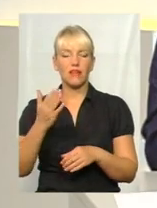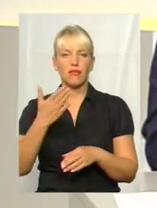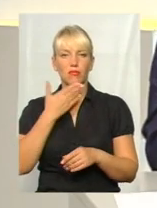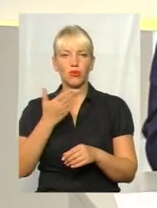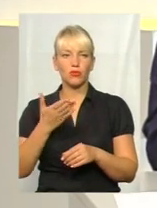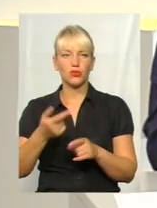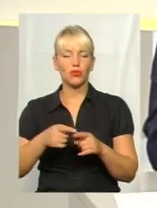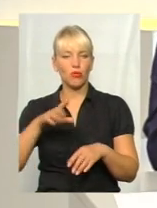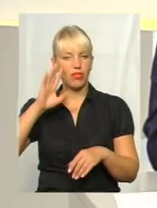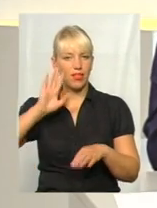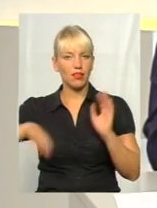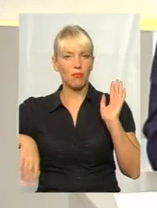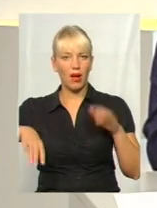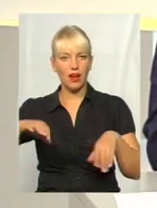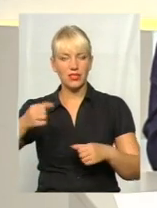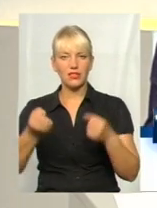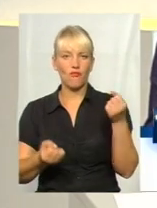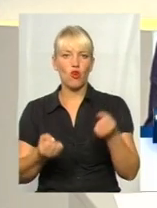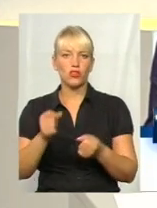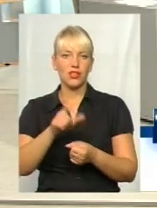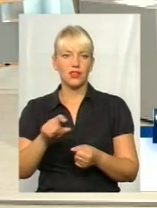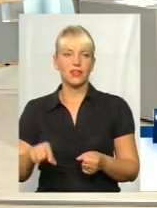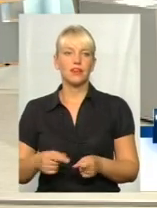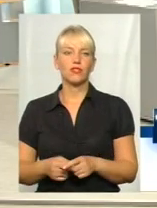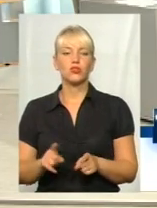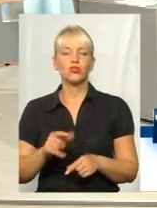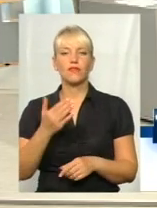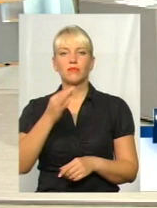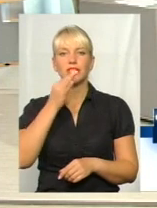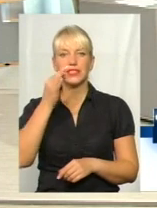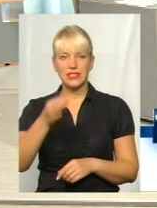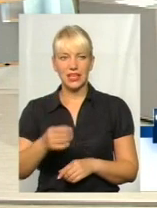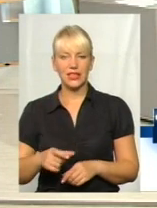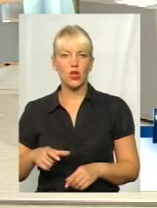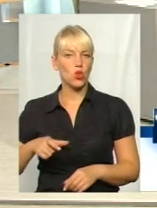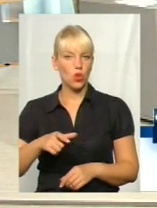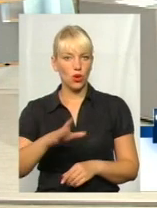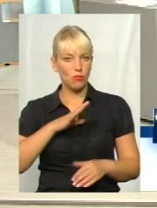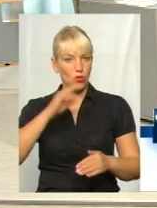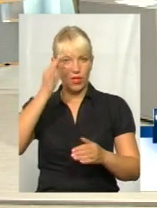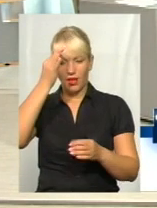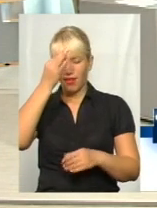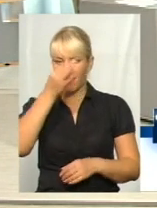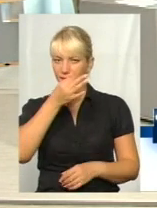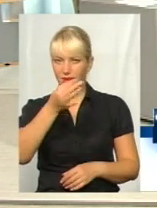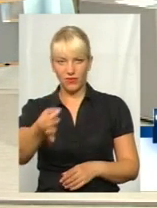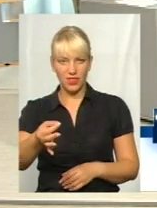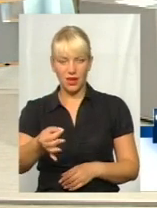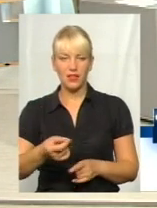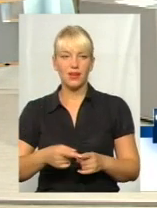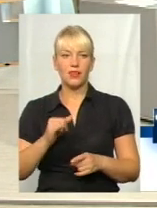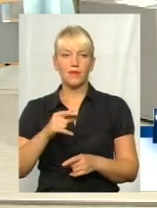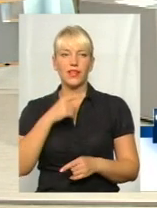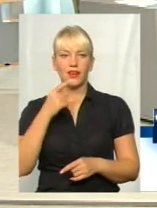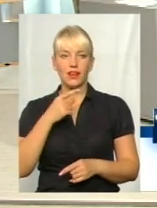таку недбалість водіїв? Ну, що я хочу сказати. Дорога там була рівна. Дорога там рівна була. І, як